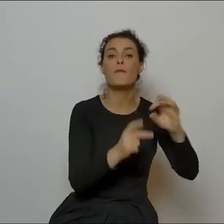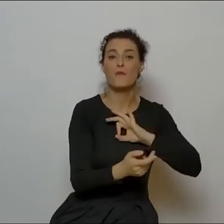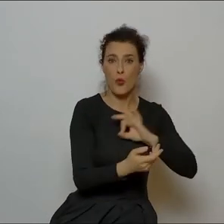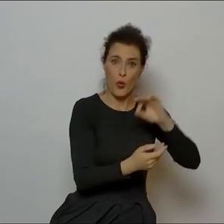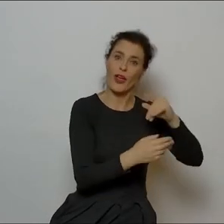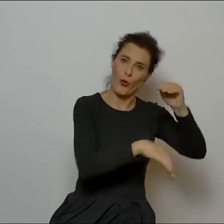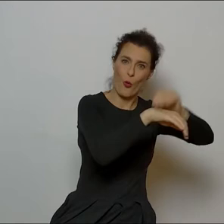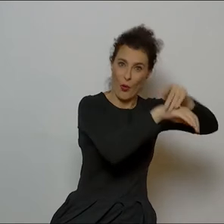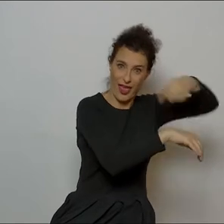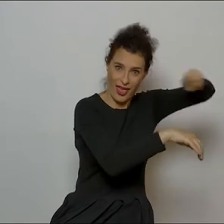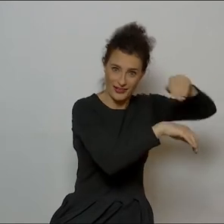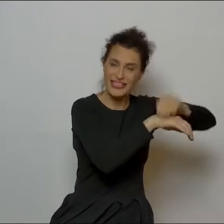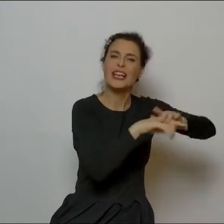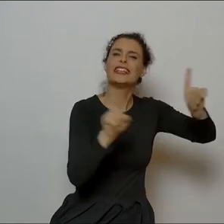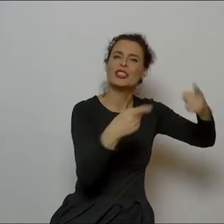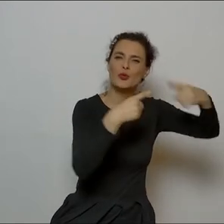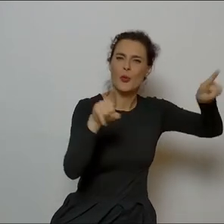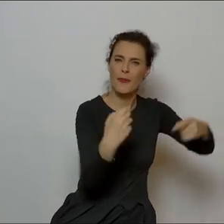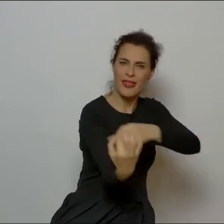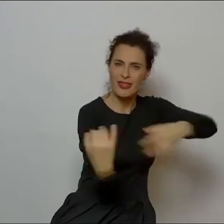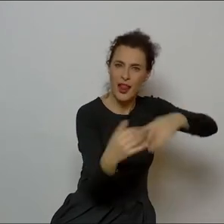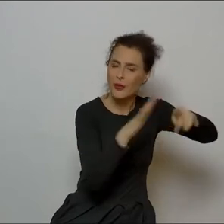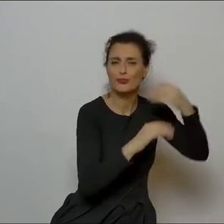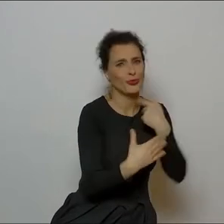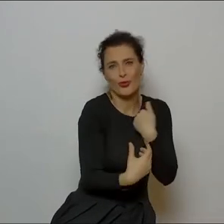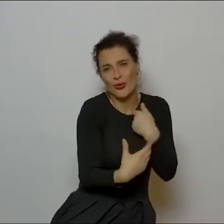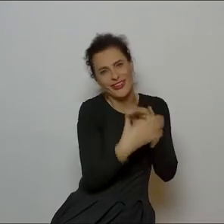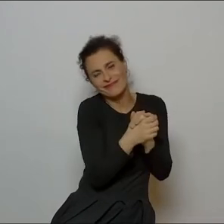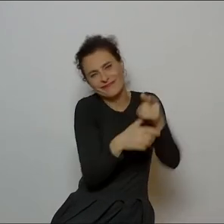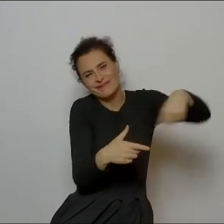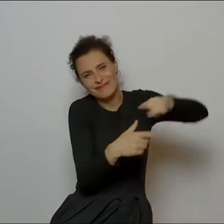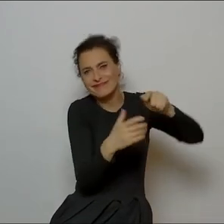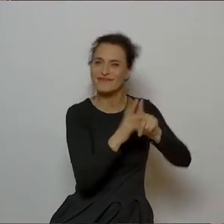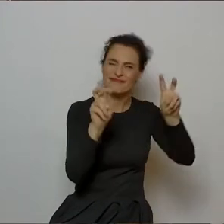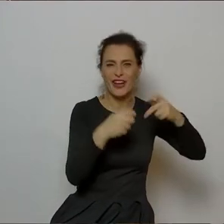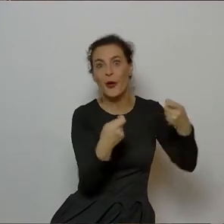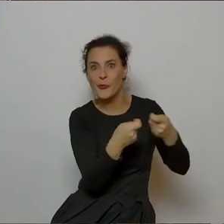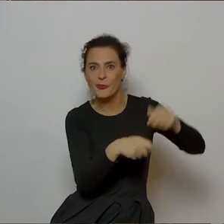kolegów, instrumentalistów, moich serdecznych funfli.